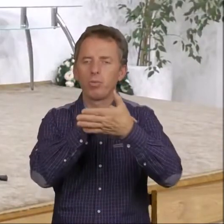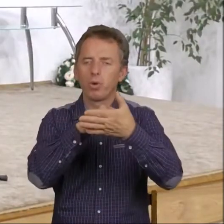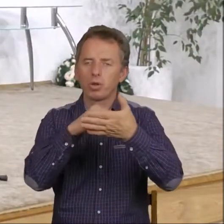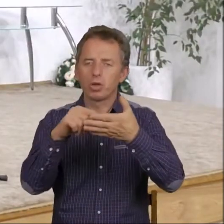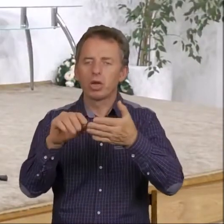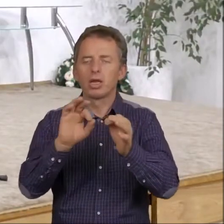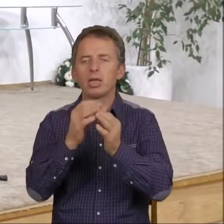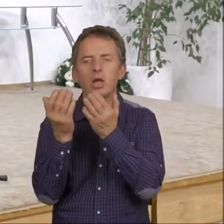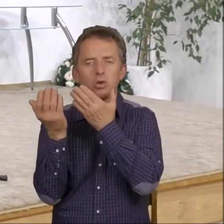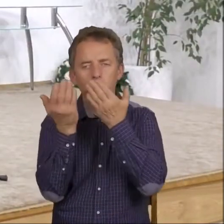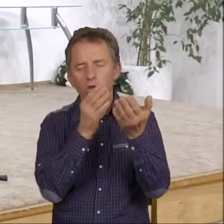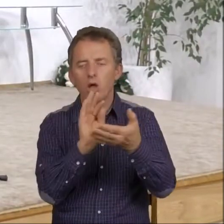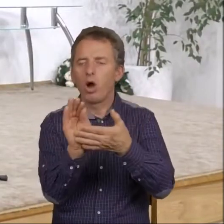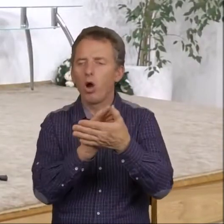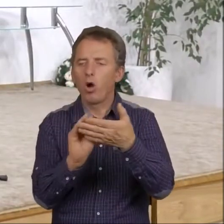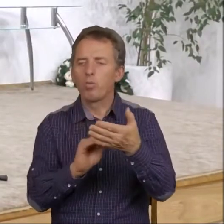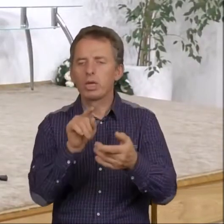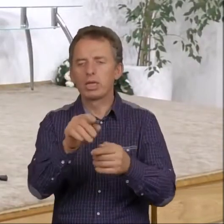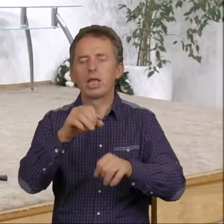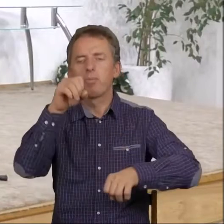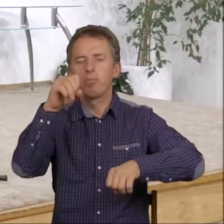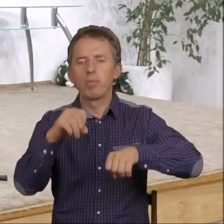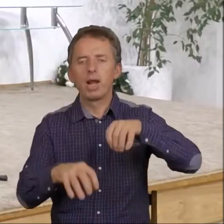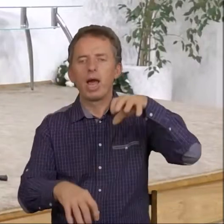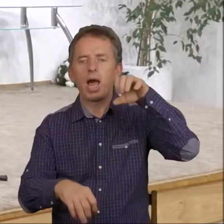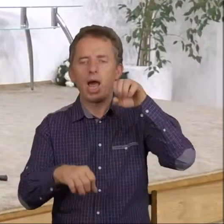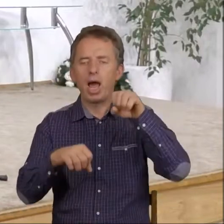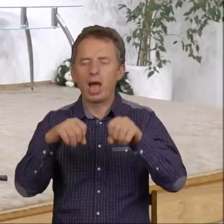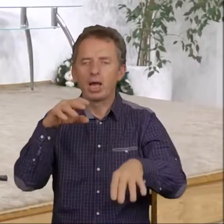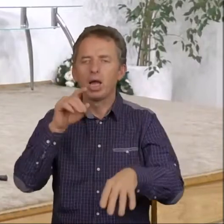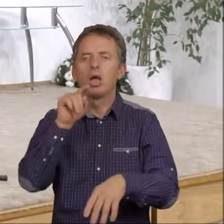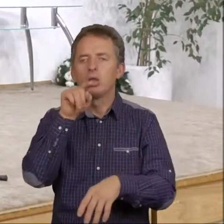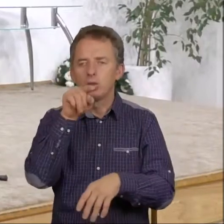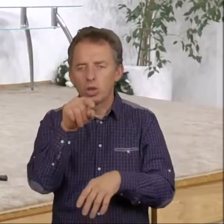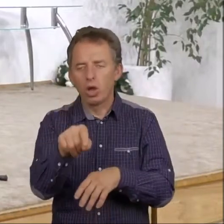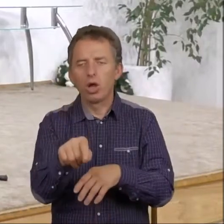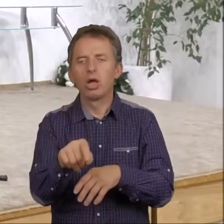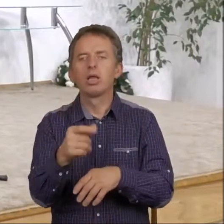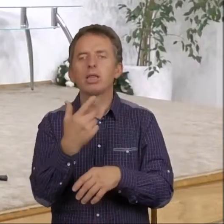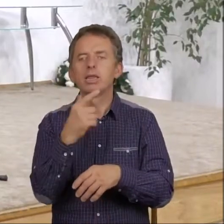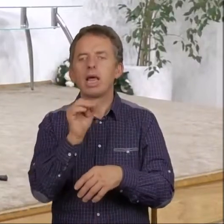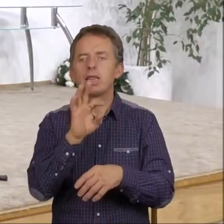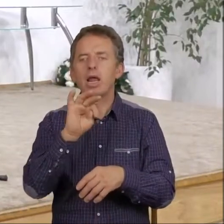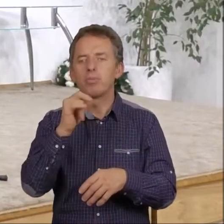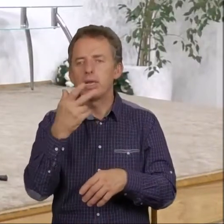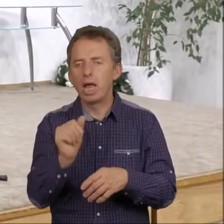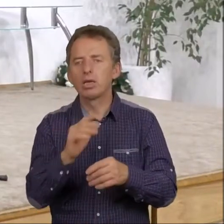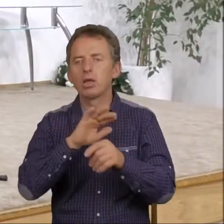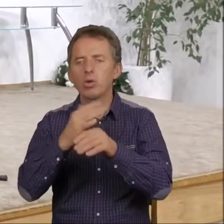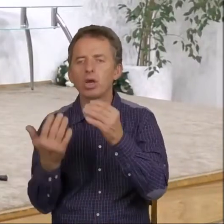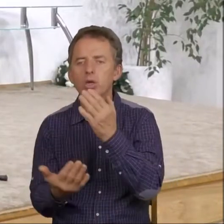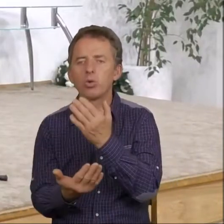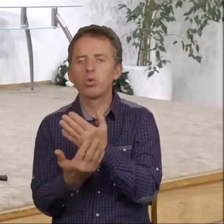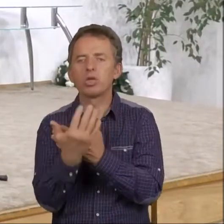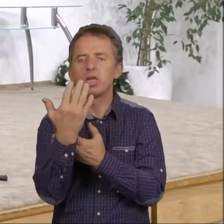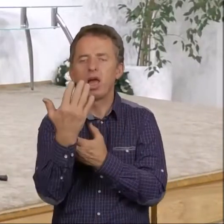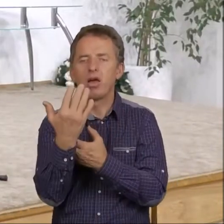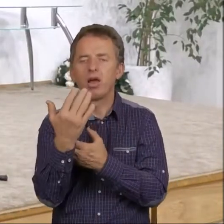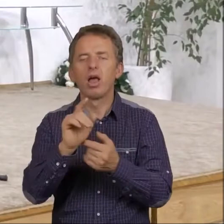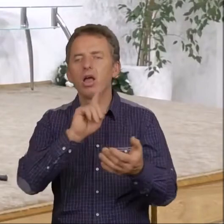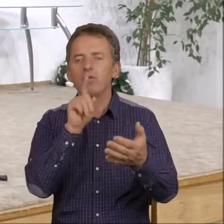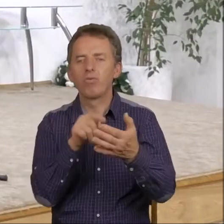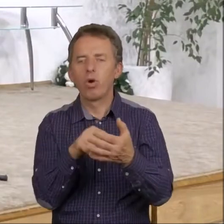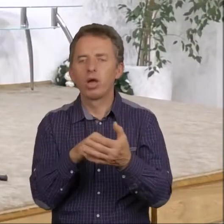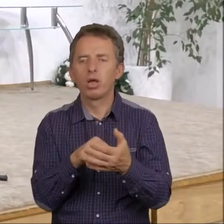czytamy opisy tych plag, to pewna determinacja, która się ujawnia. Zwłaszcza